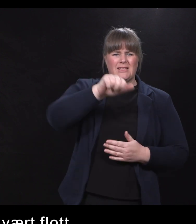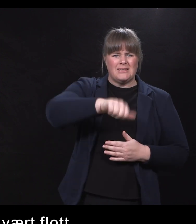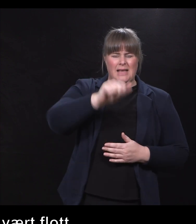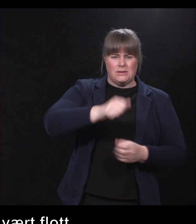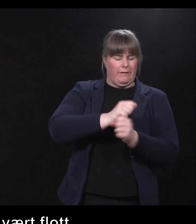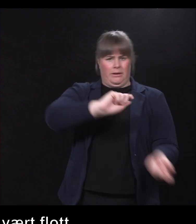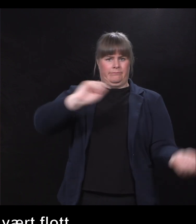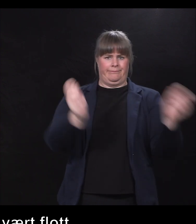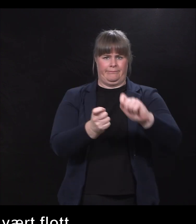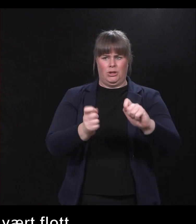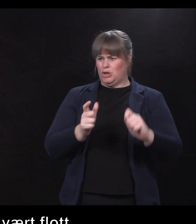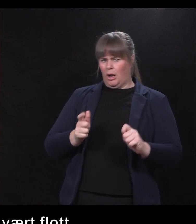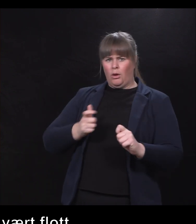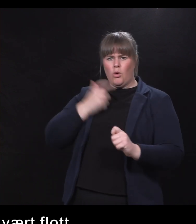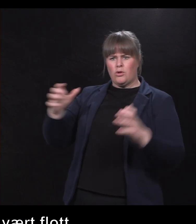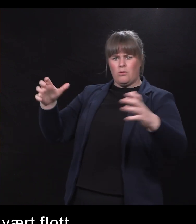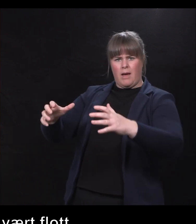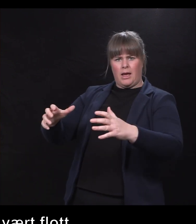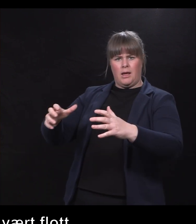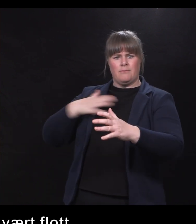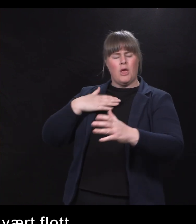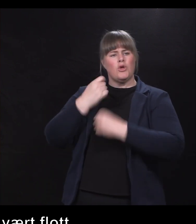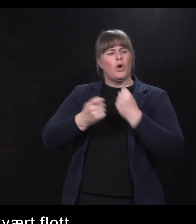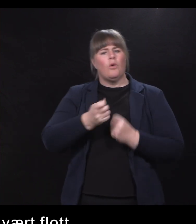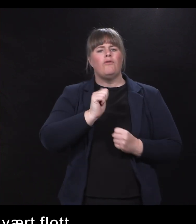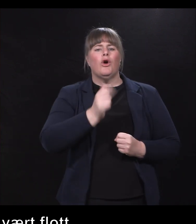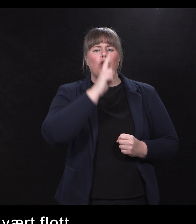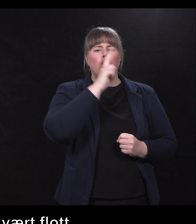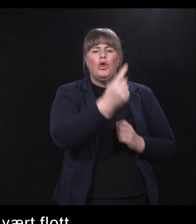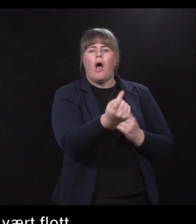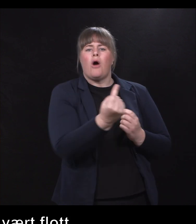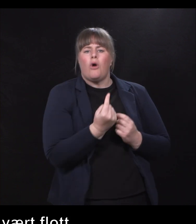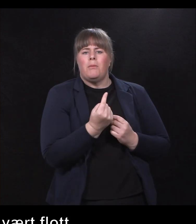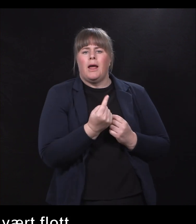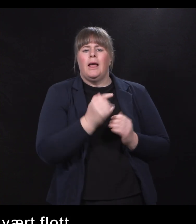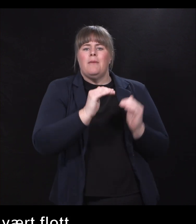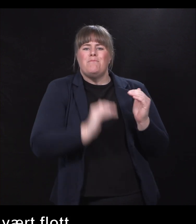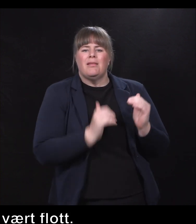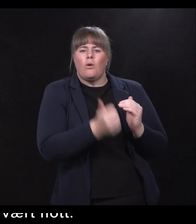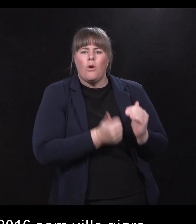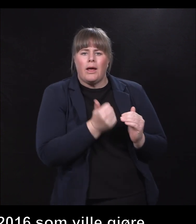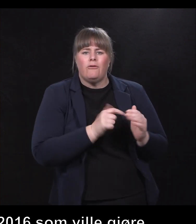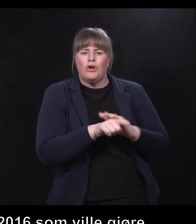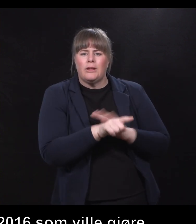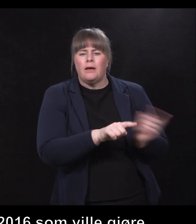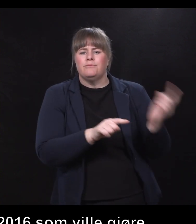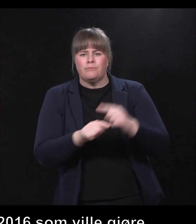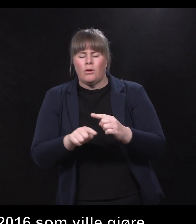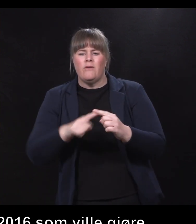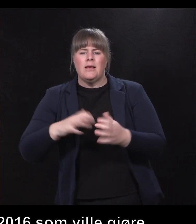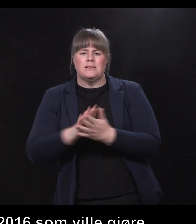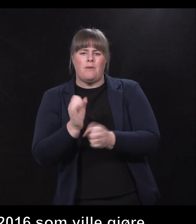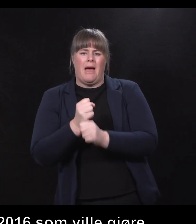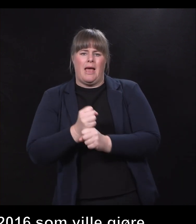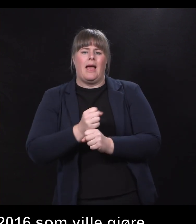en gjeng med ungdommer som ville gjøre noe for nyankommende, mindreårige flyktninger til Norge. Så da hadde vi et samarbeid med Redd Barna, og da oppstod Liv